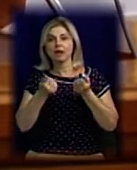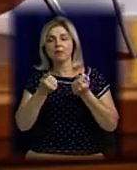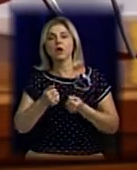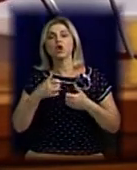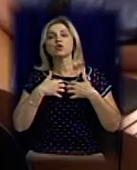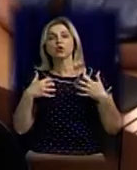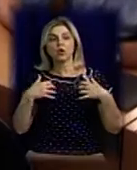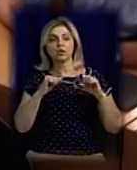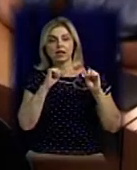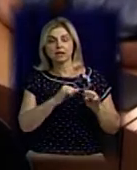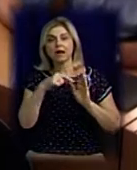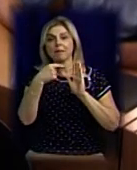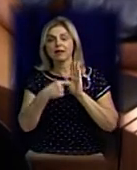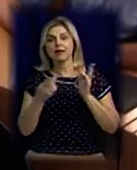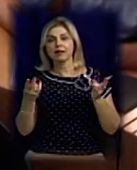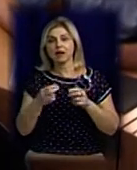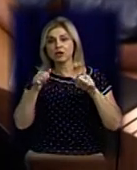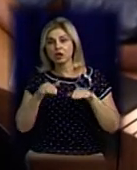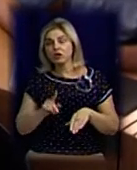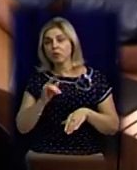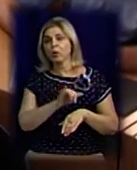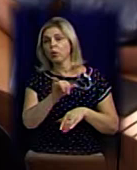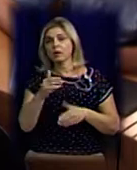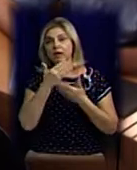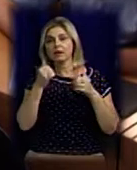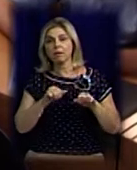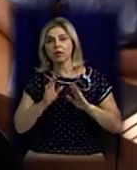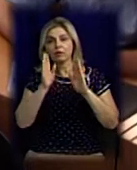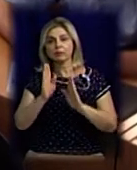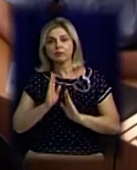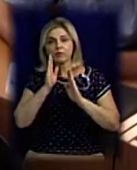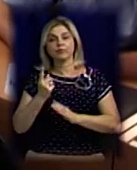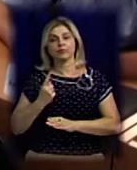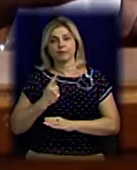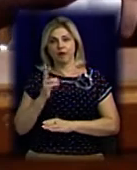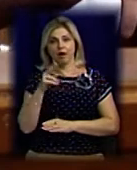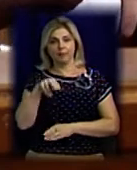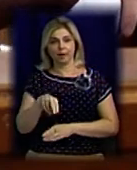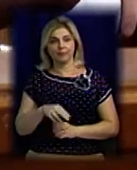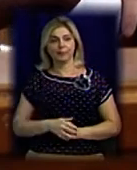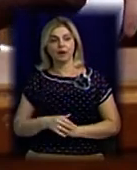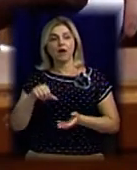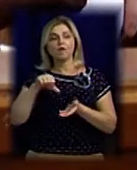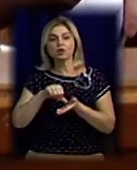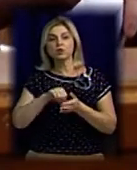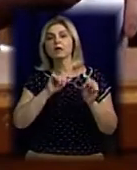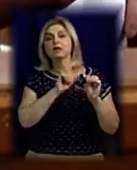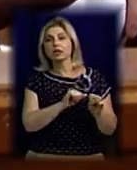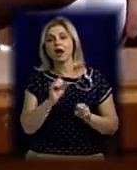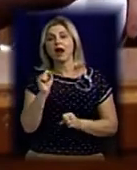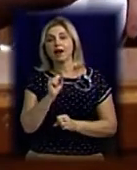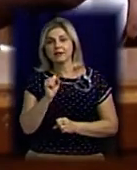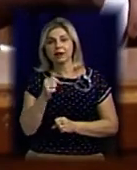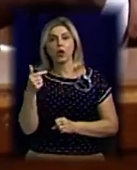Мовляв, питання треба вирішувати, бо в них немає можливісті цеодобово патрулювати КП. Виступили прихильники Олександра